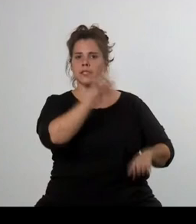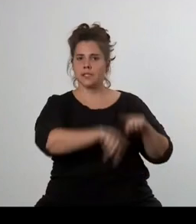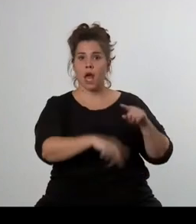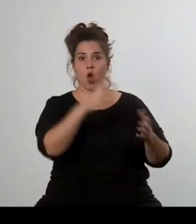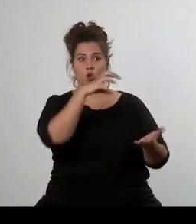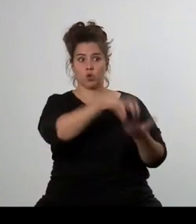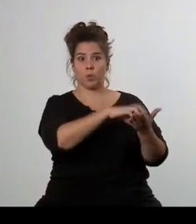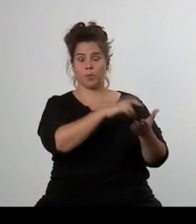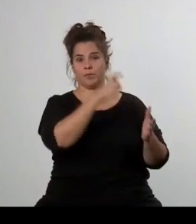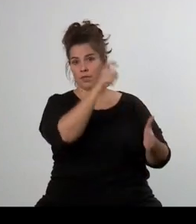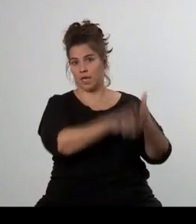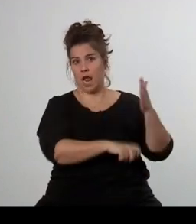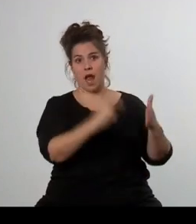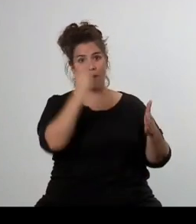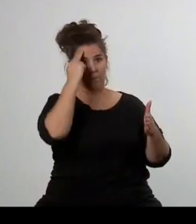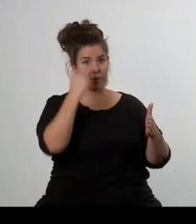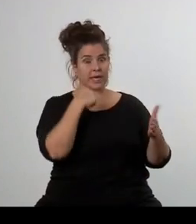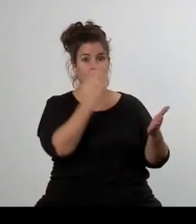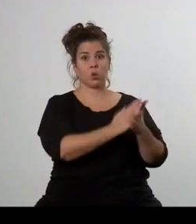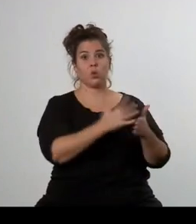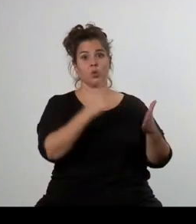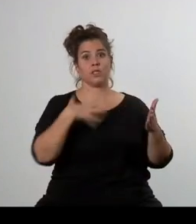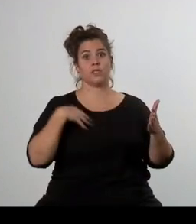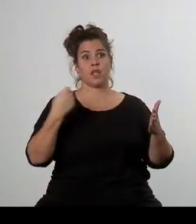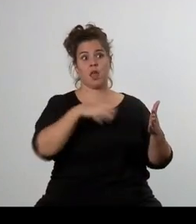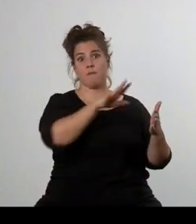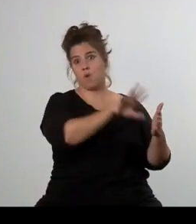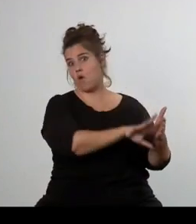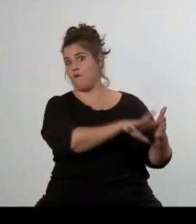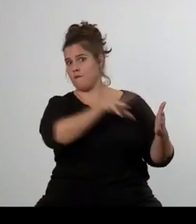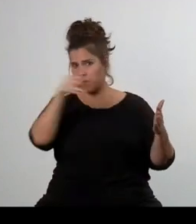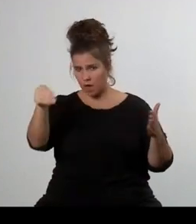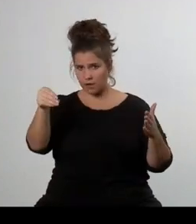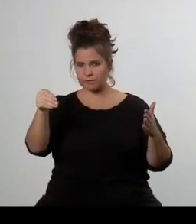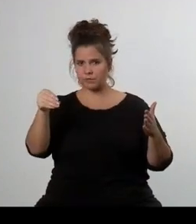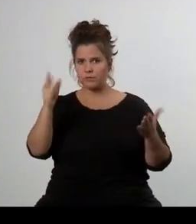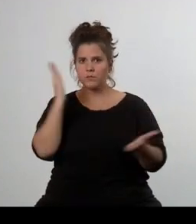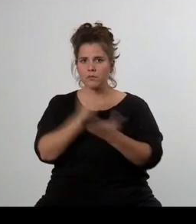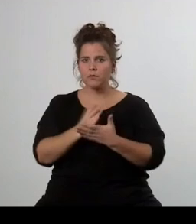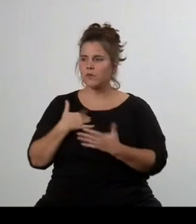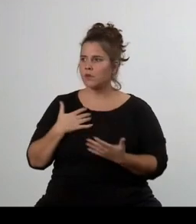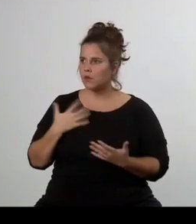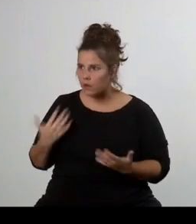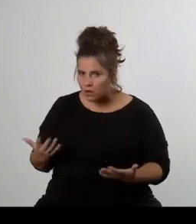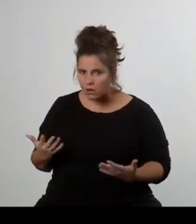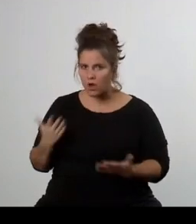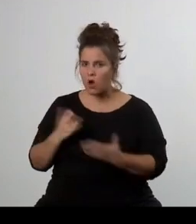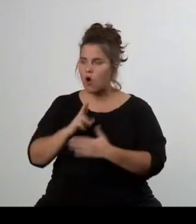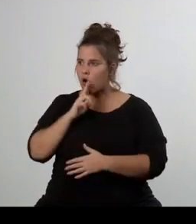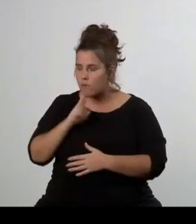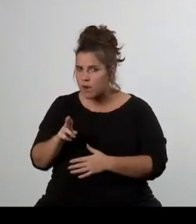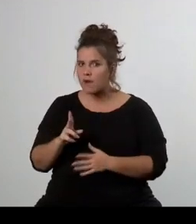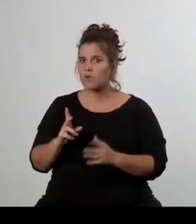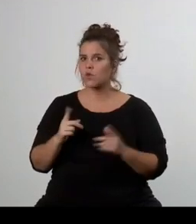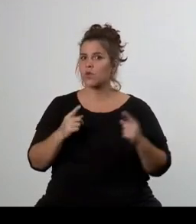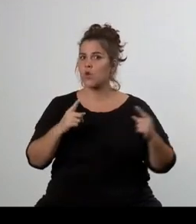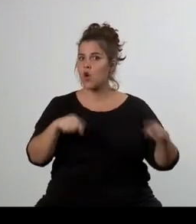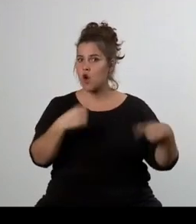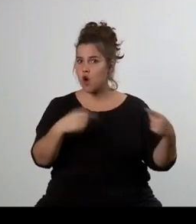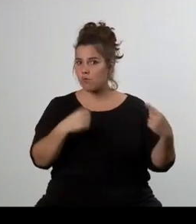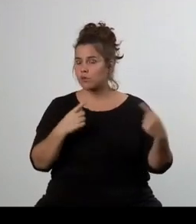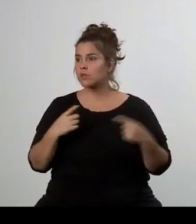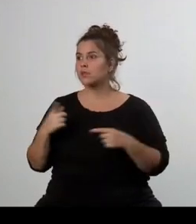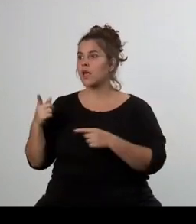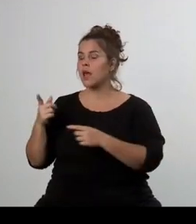začali chápat, jak těžký je byť i ten politický boj o tu demokracii z pozice opoziční